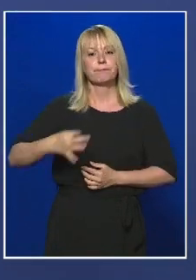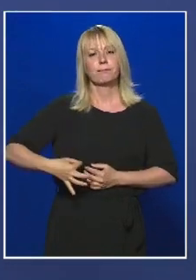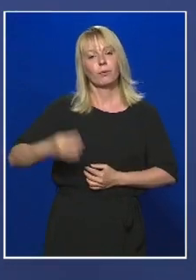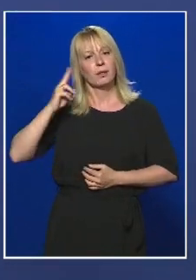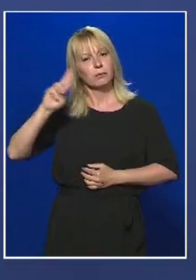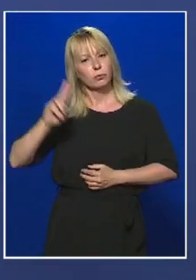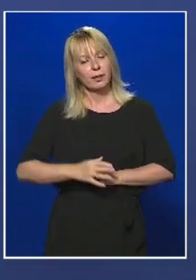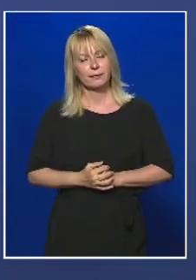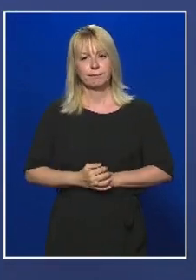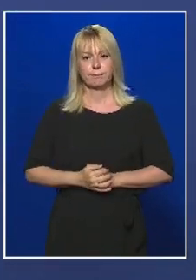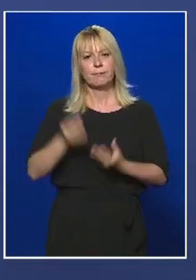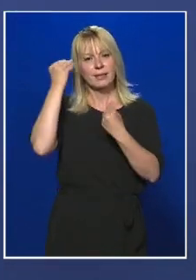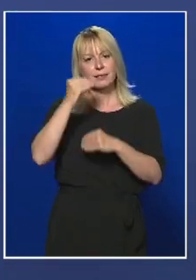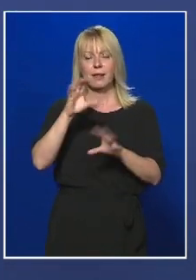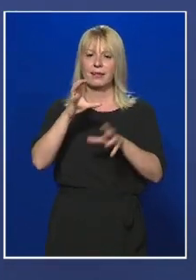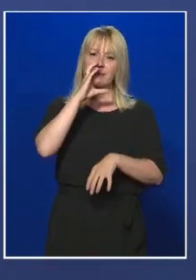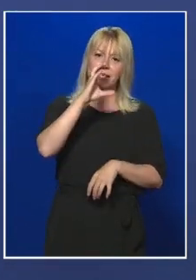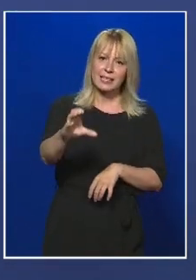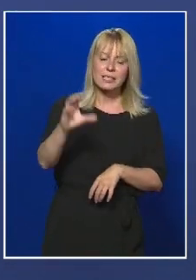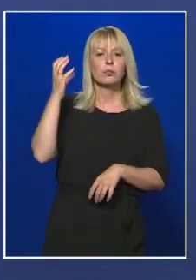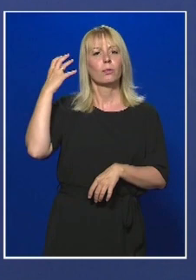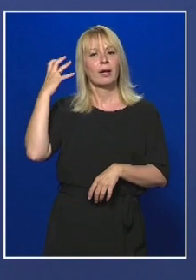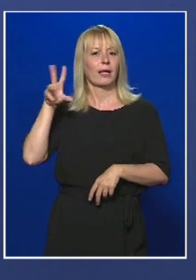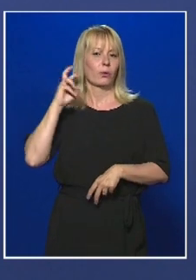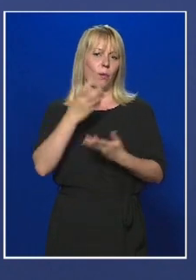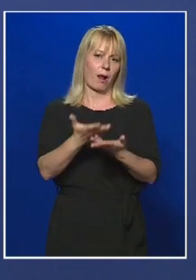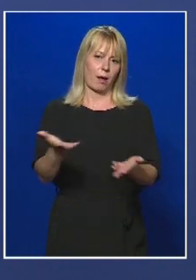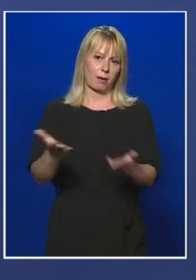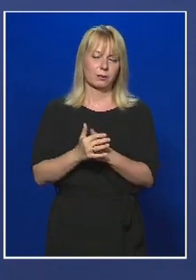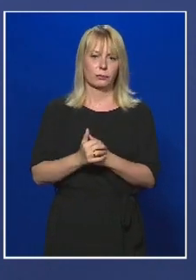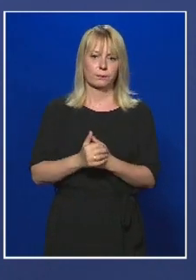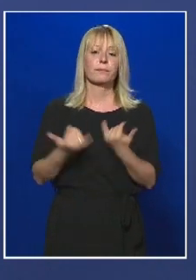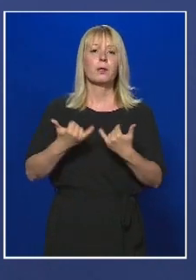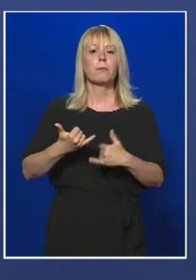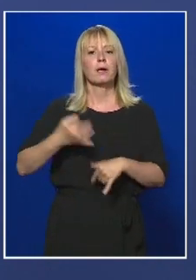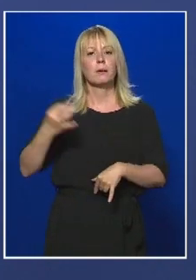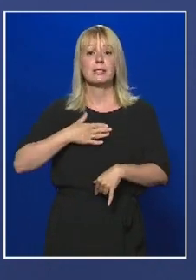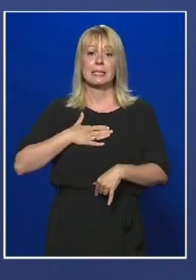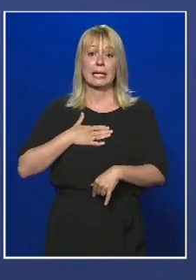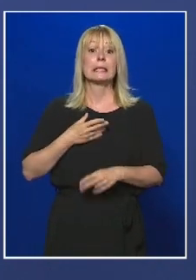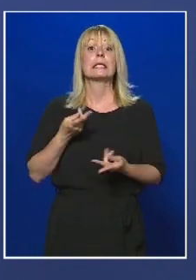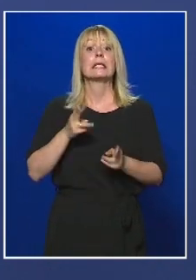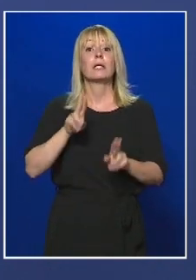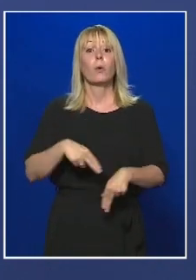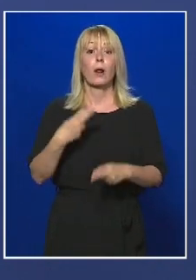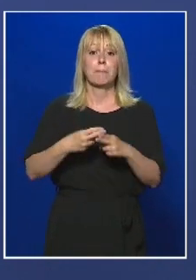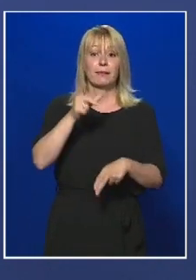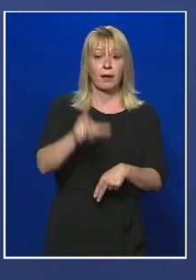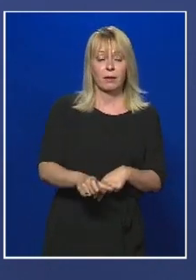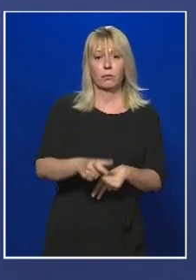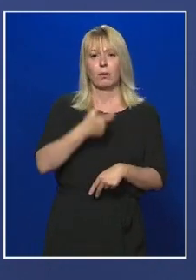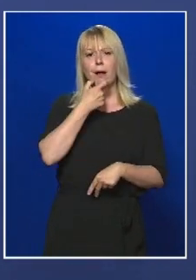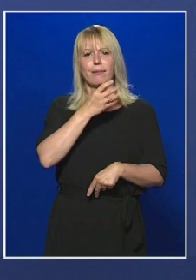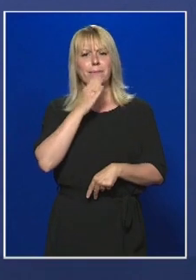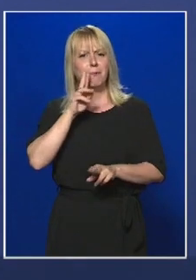Uraim! Tisztelt tévénézők, rádióhallgatók! A mai napon szeretnék beszélni a betegekről. Nagymamákról,